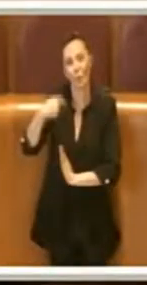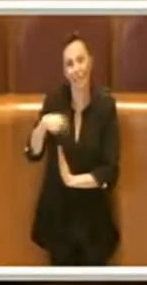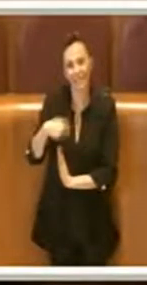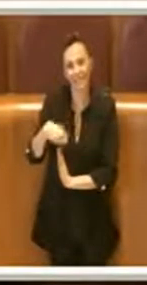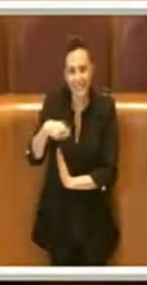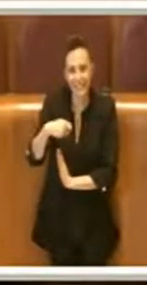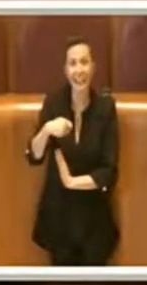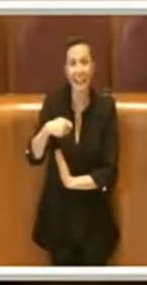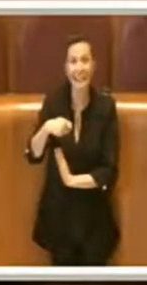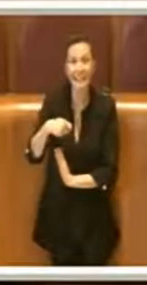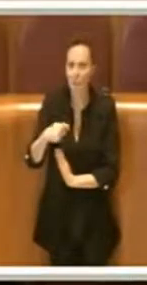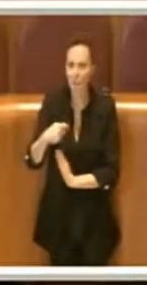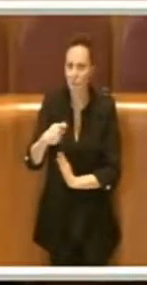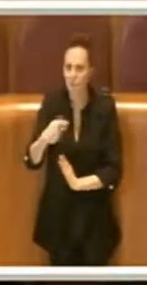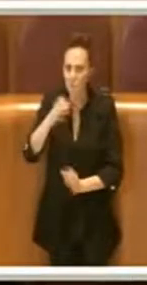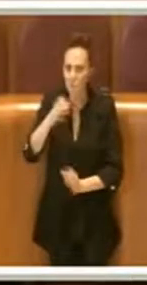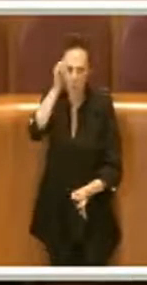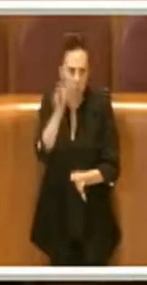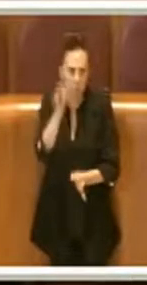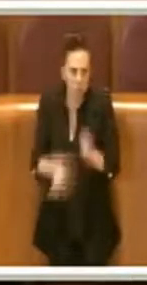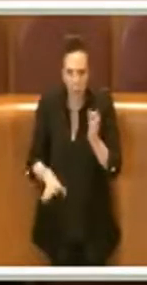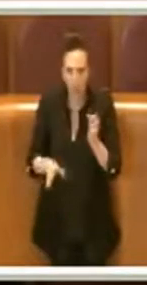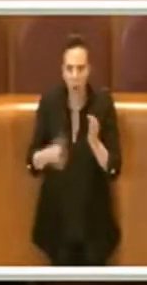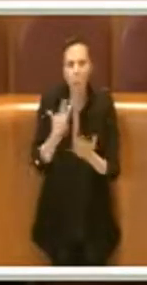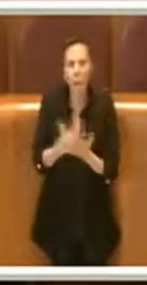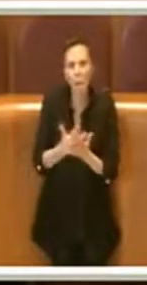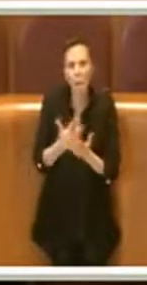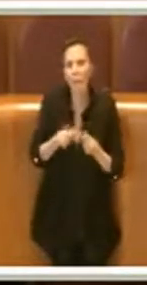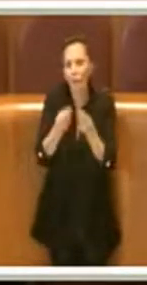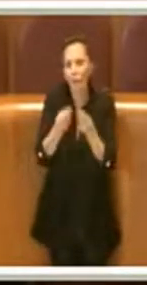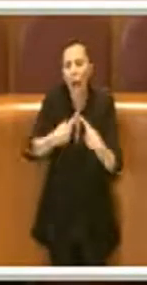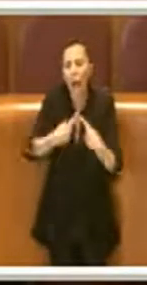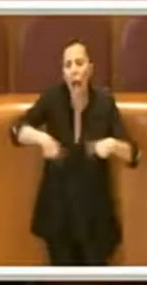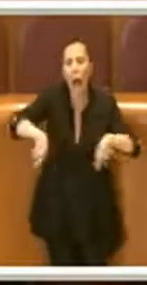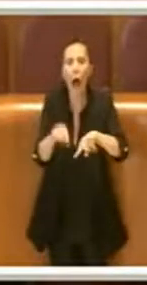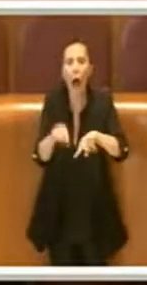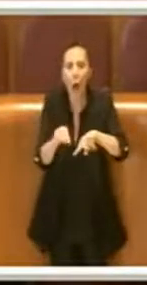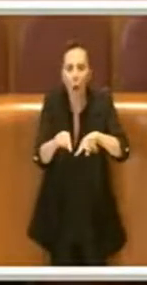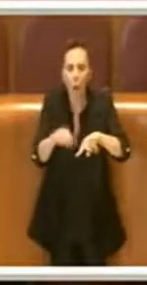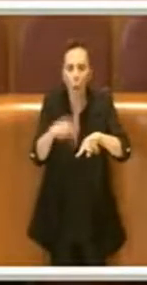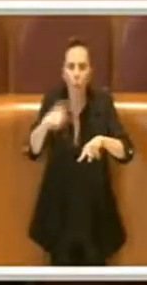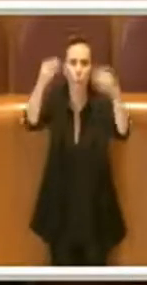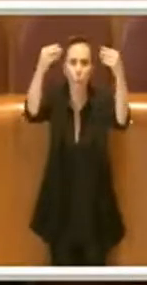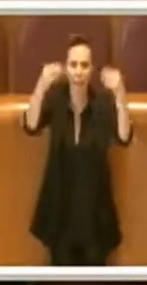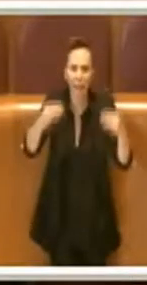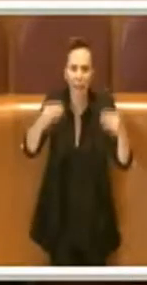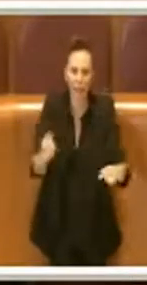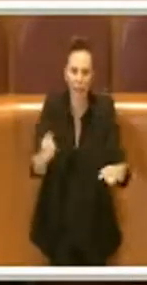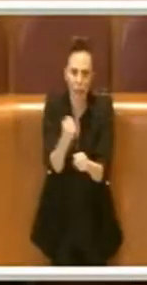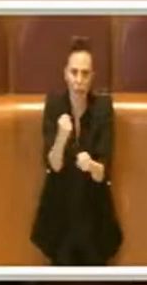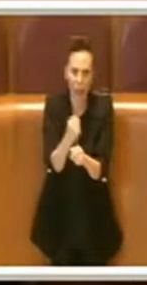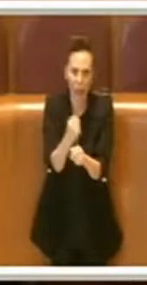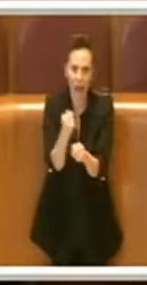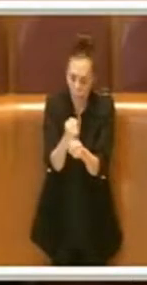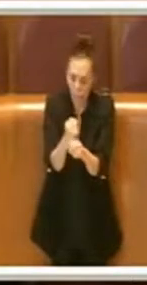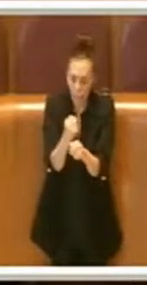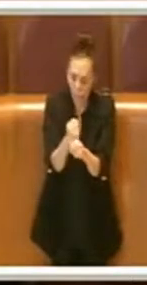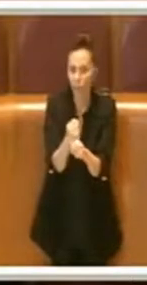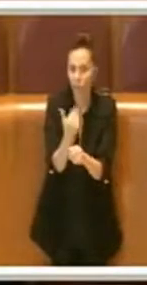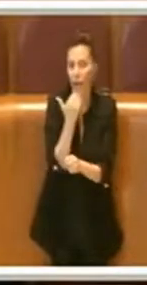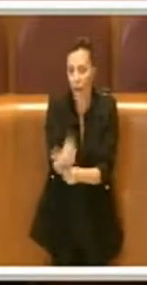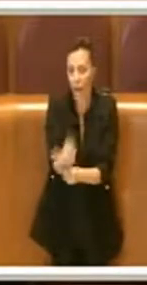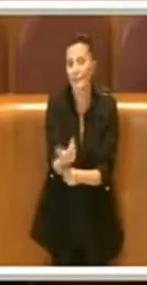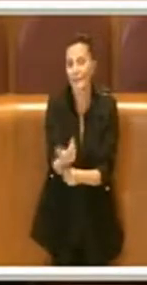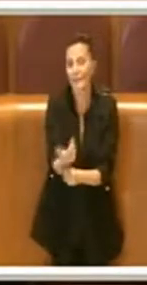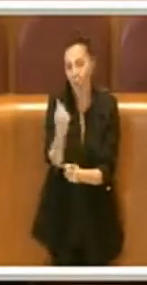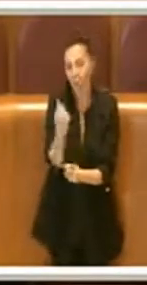aver in modo tempestivo permesso a quest'Aula di continuare su piattaforma e anche aver dato la possibilità a